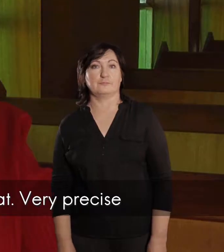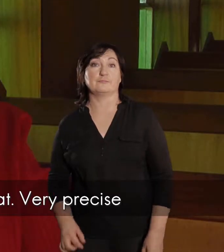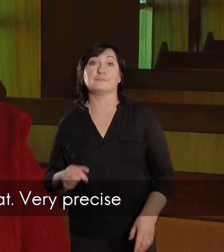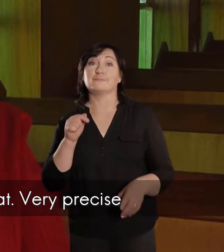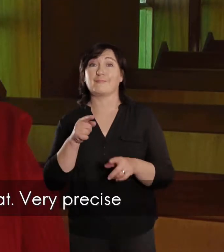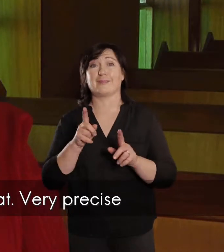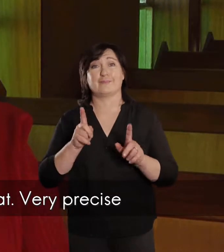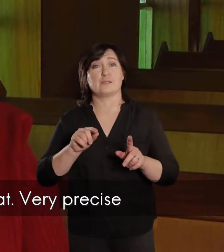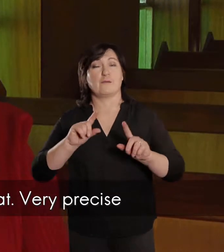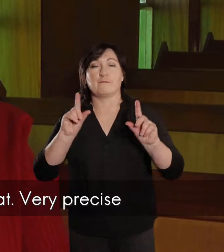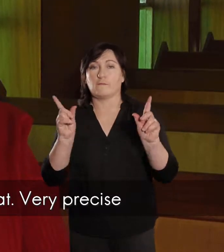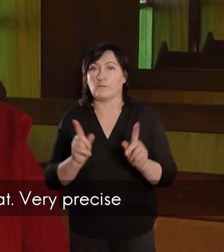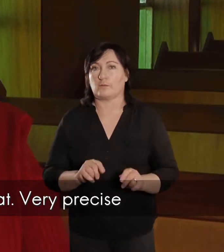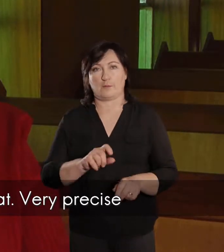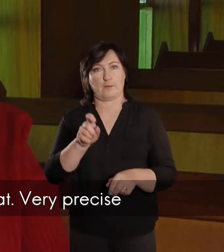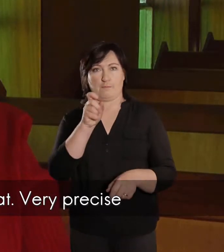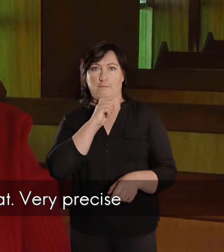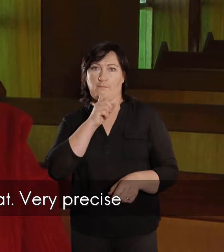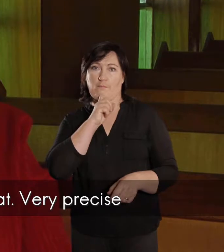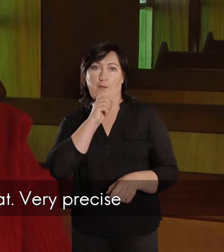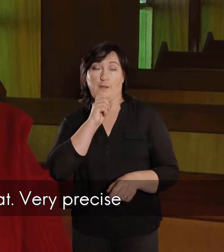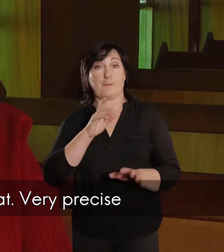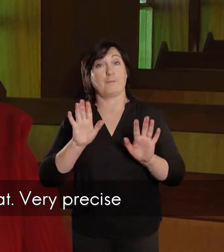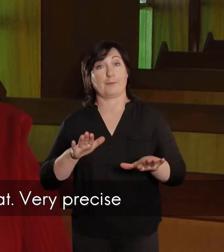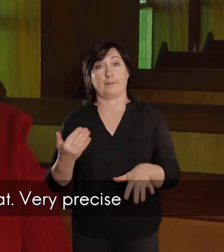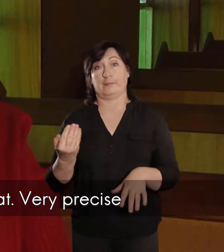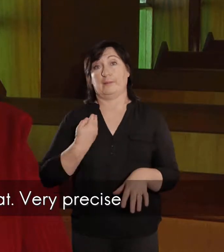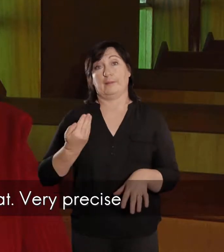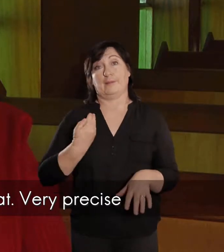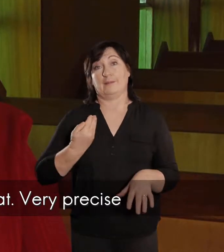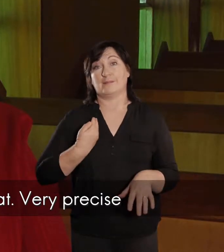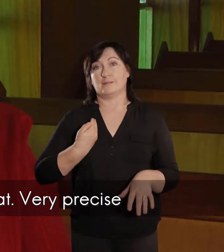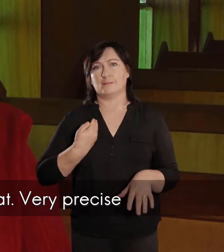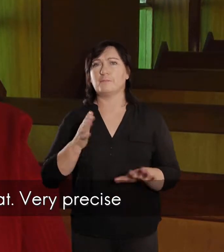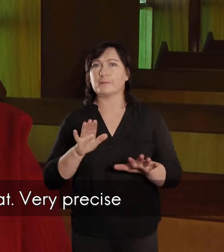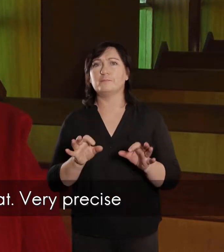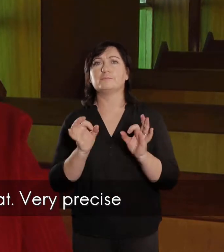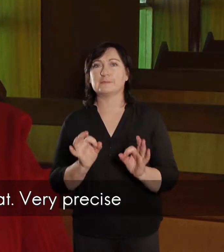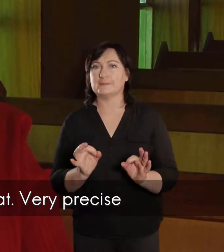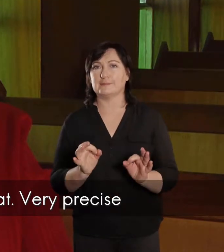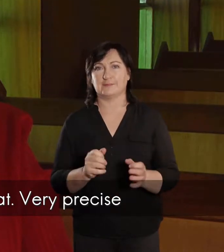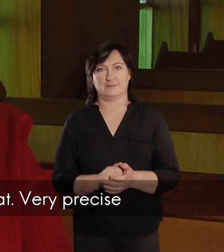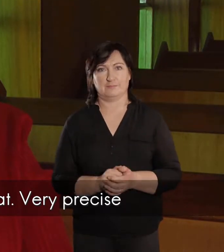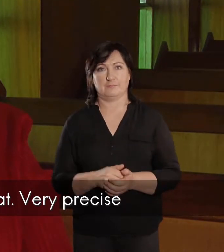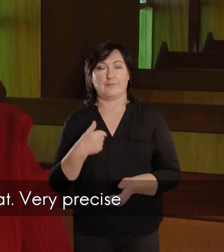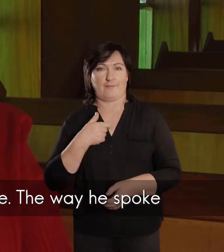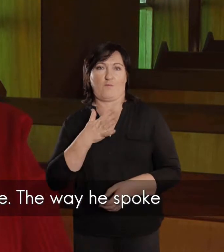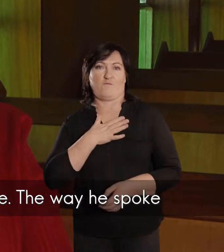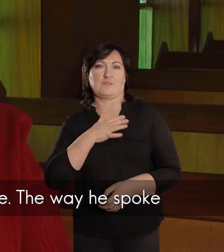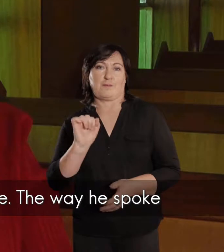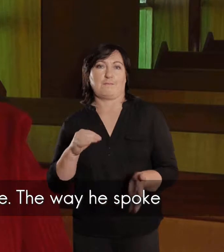As ek nou praat, hy was een wonnelike, een wonnelike man. Baie netjes, baie precies,